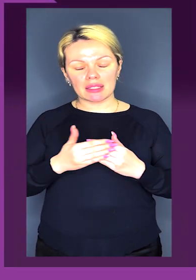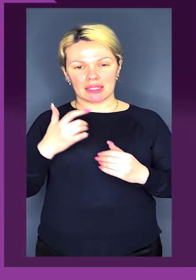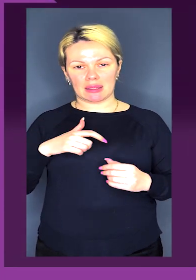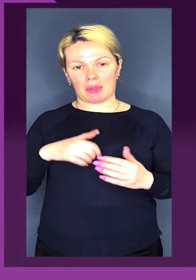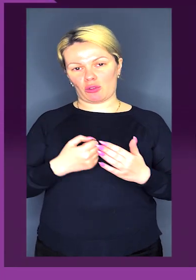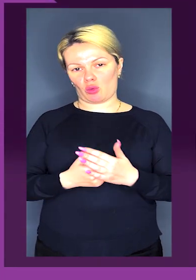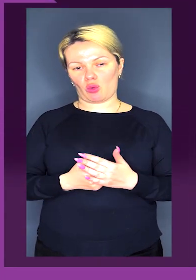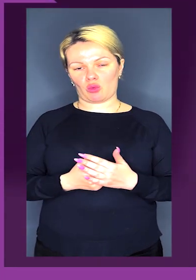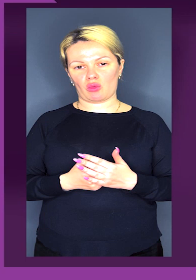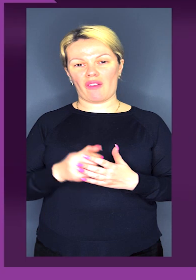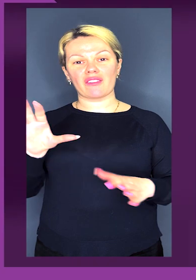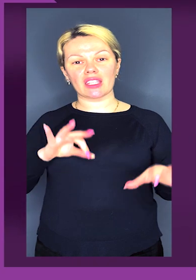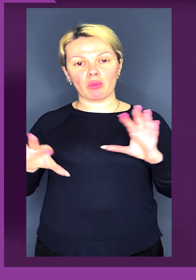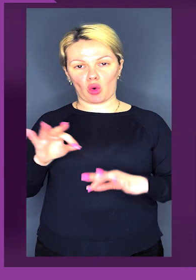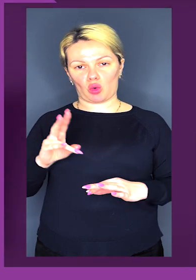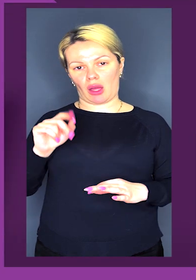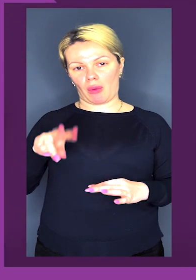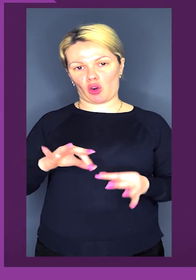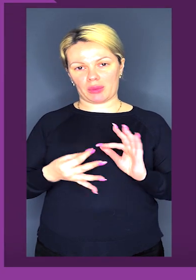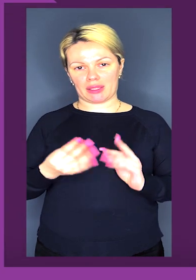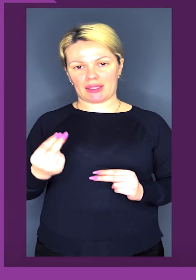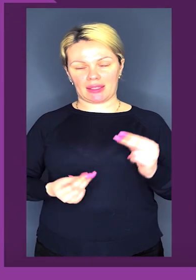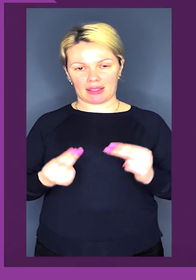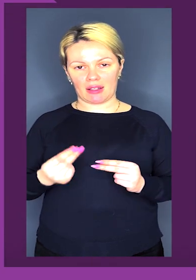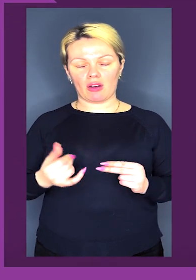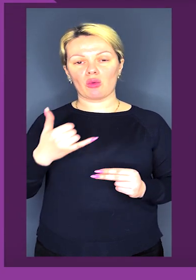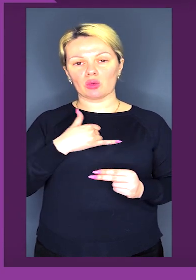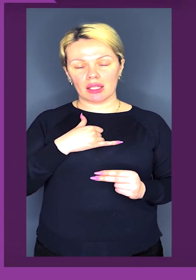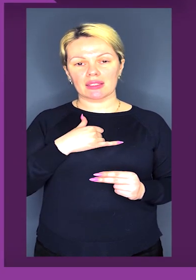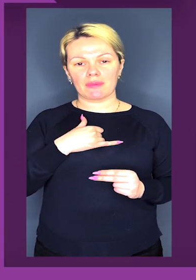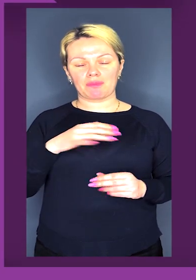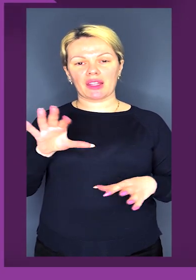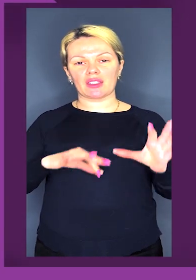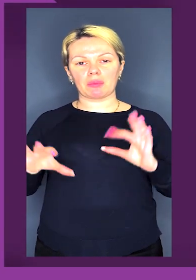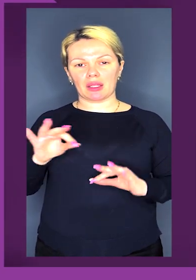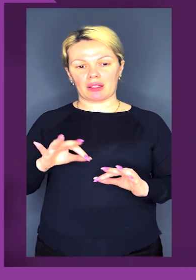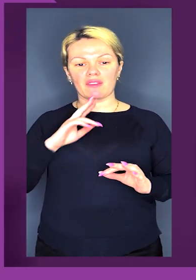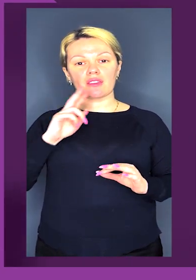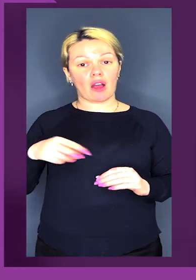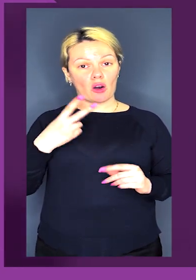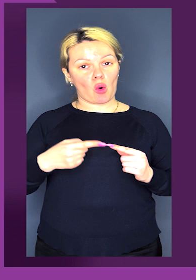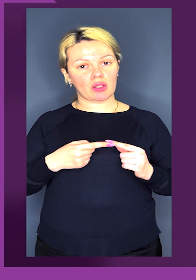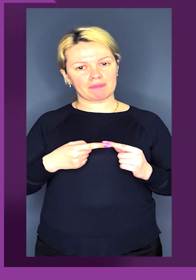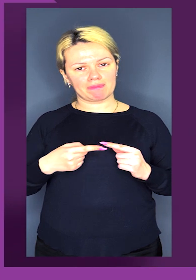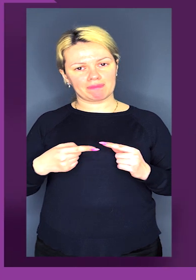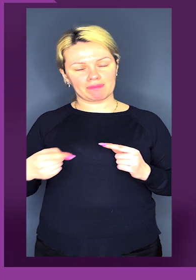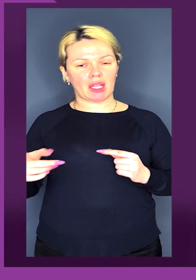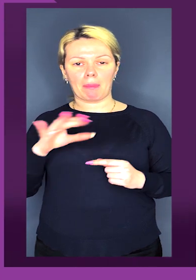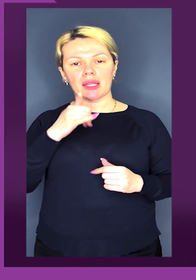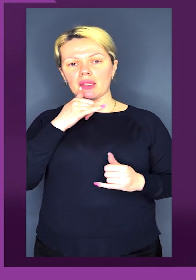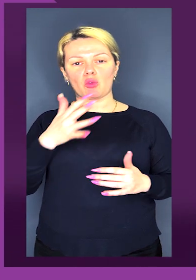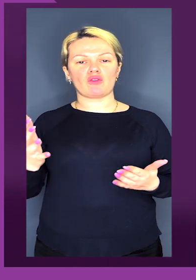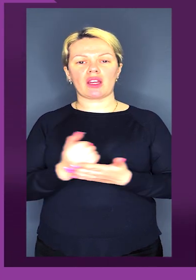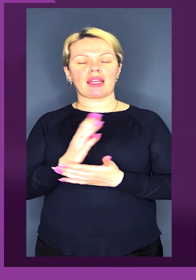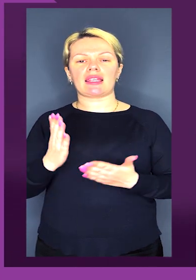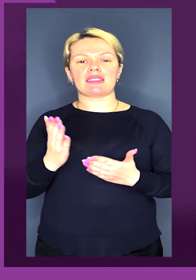наблизити себе до відбору на паралімпійські ігри. У нас відбір триває два роки. Ми не можемо